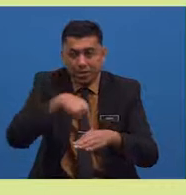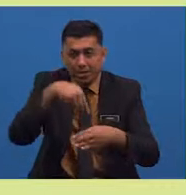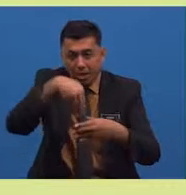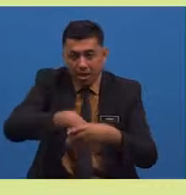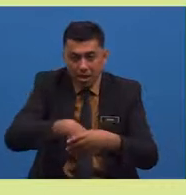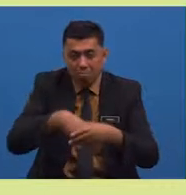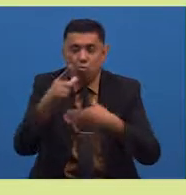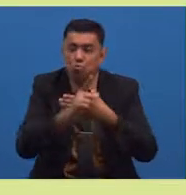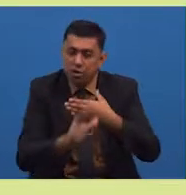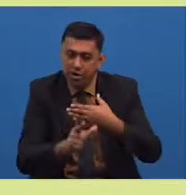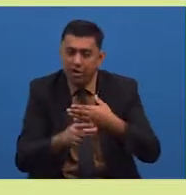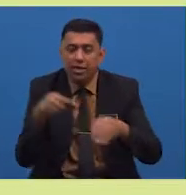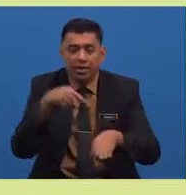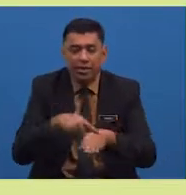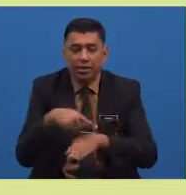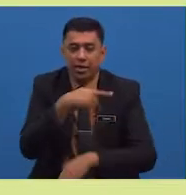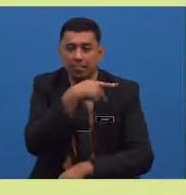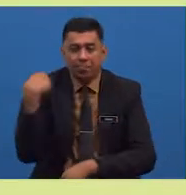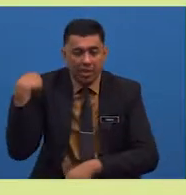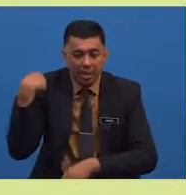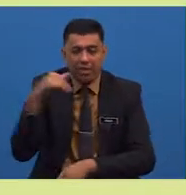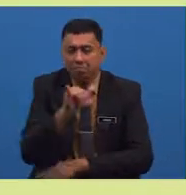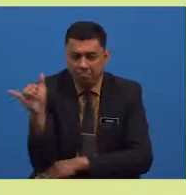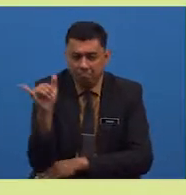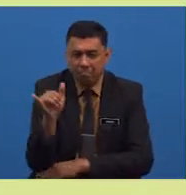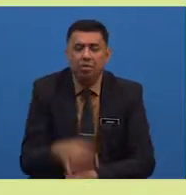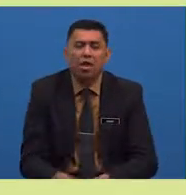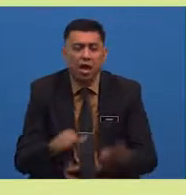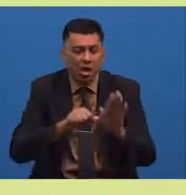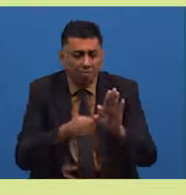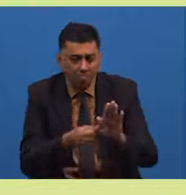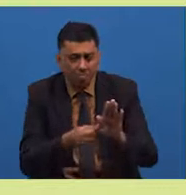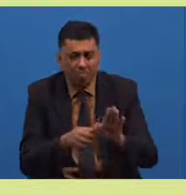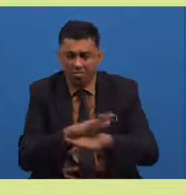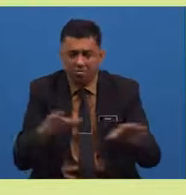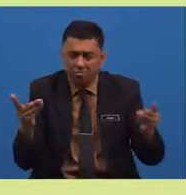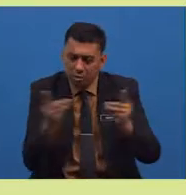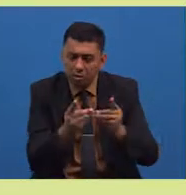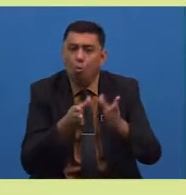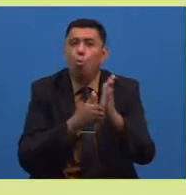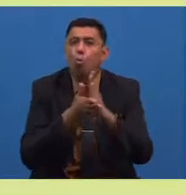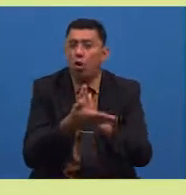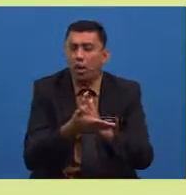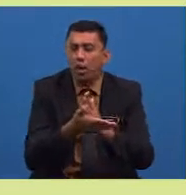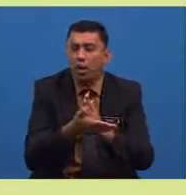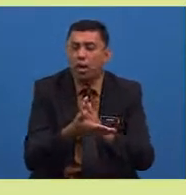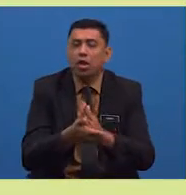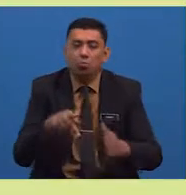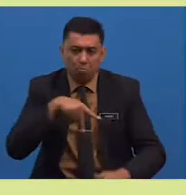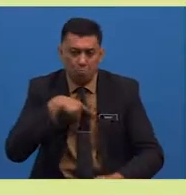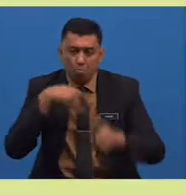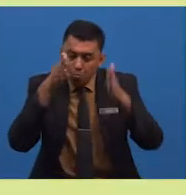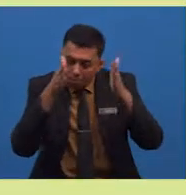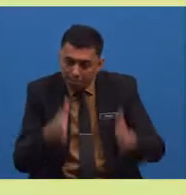ditumitnya. agar padi tersebut tidak dicumpai oleh empunya padi.